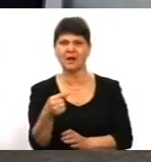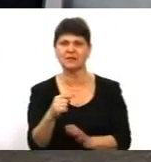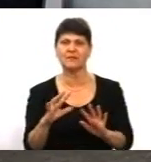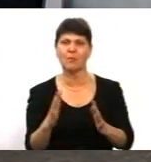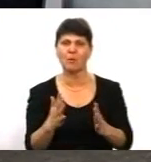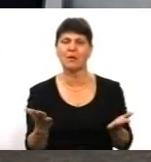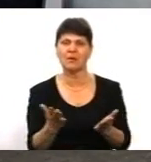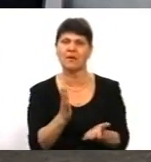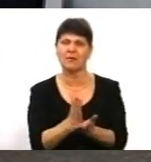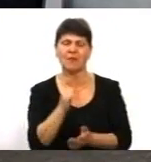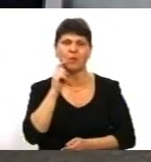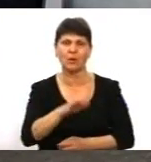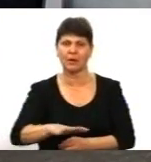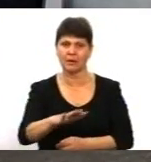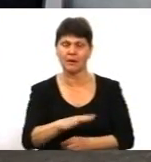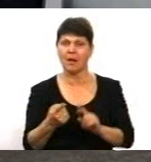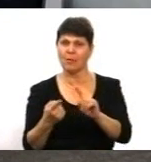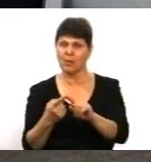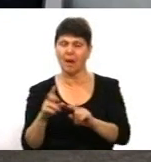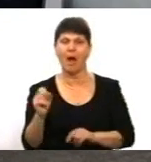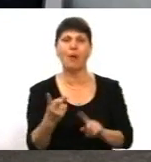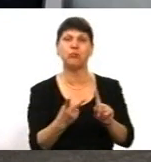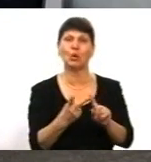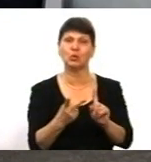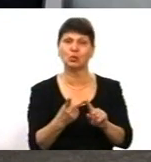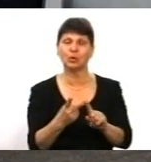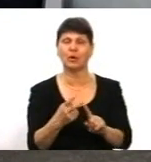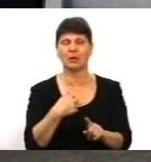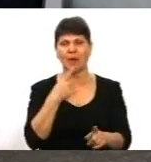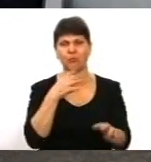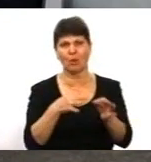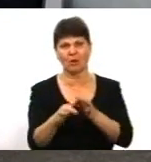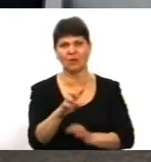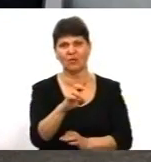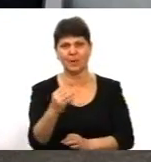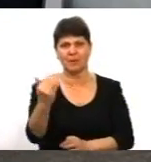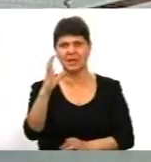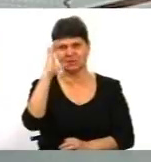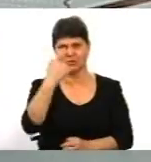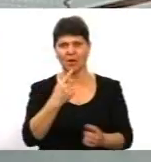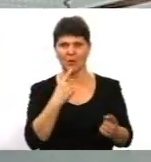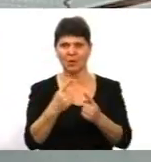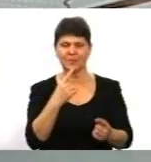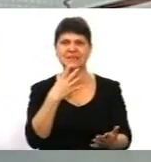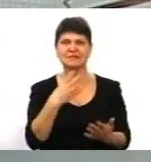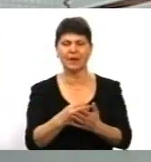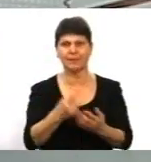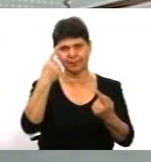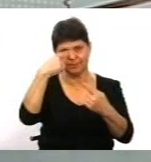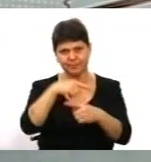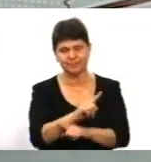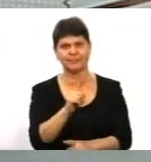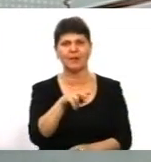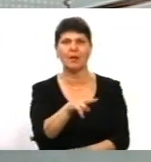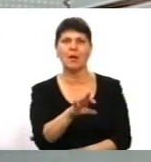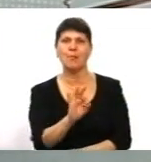в країні. Це перше. Ну, по-друге, я б порадив би йому дуже серйозно поговорити зі своїми політтехнологами. Справа в тому, що, на